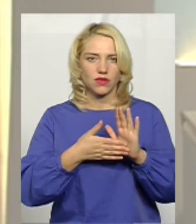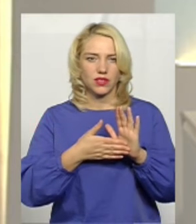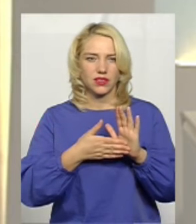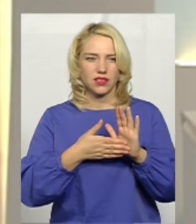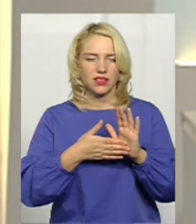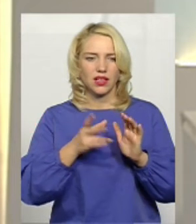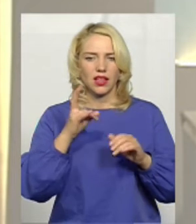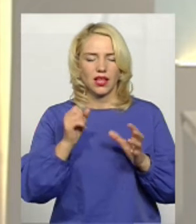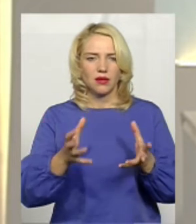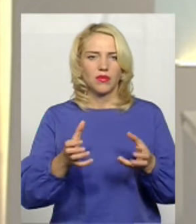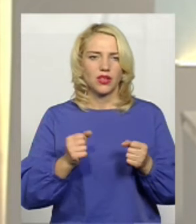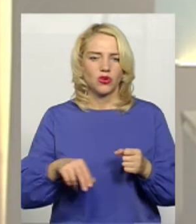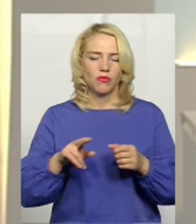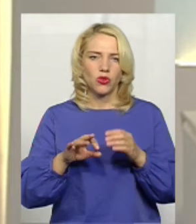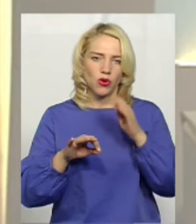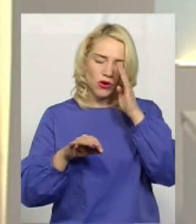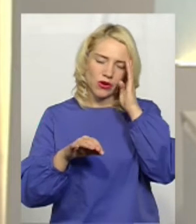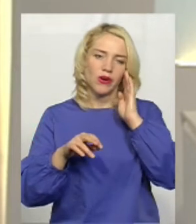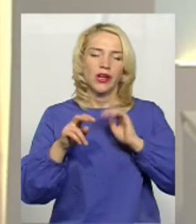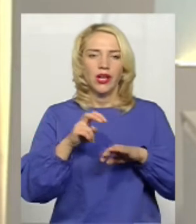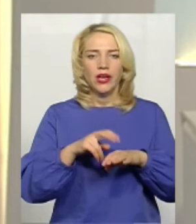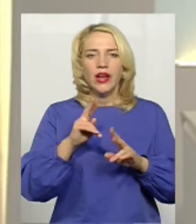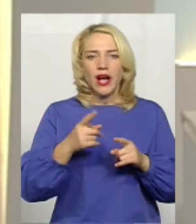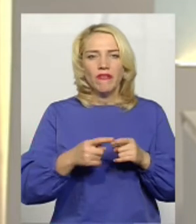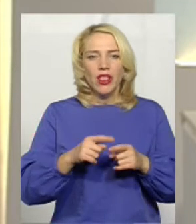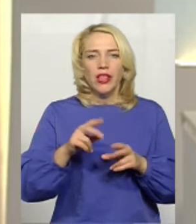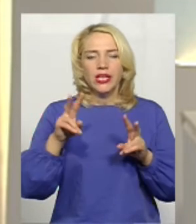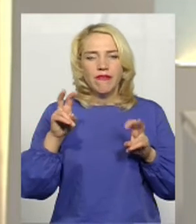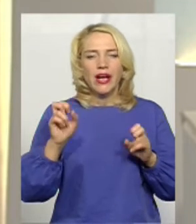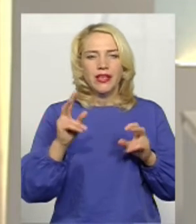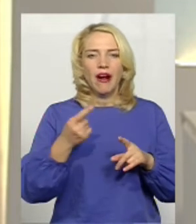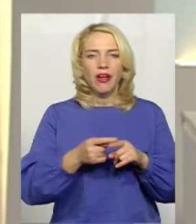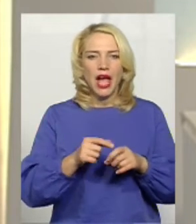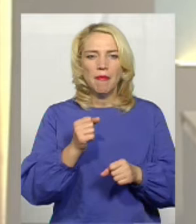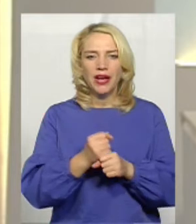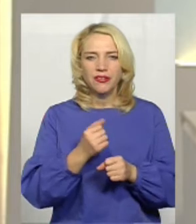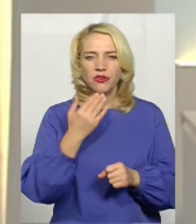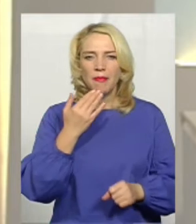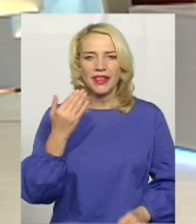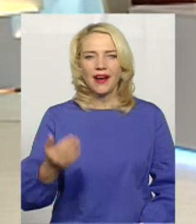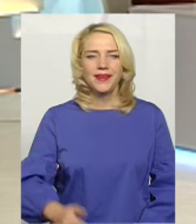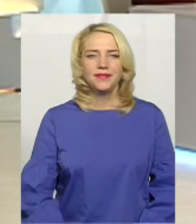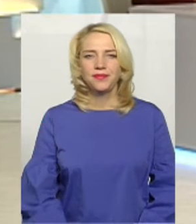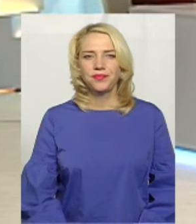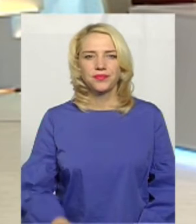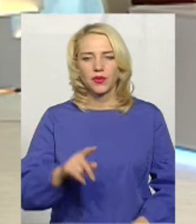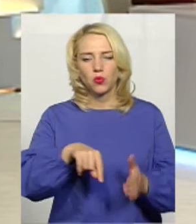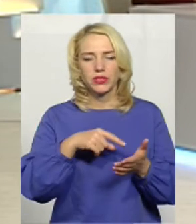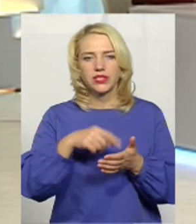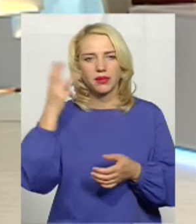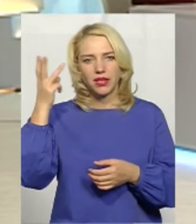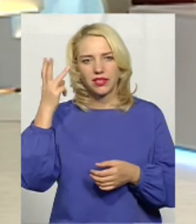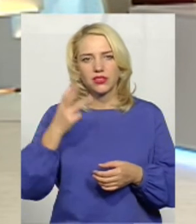на прийом до лікаря. Як вона називається, як вона працює, як не скористатися? В місті